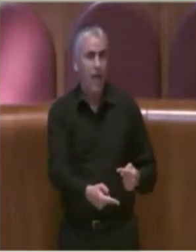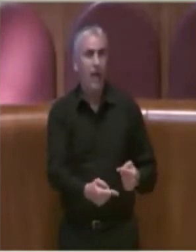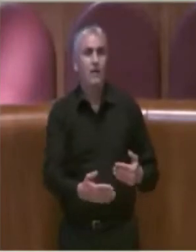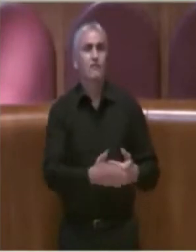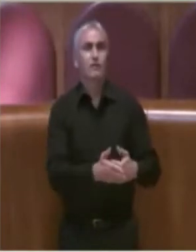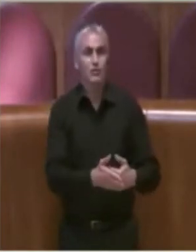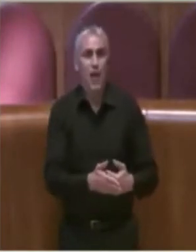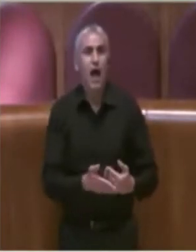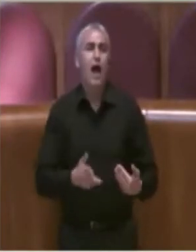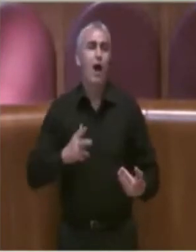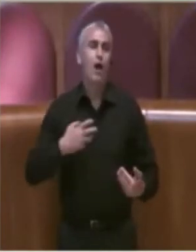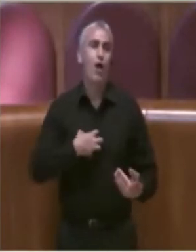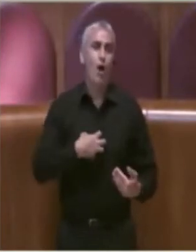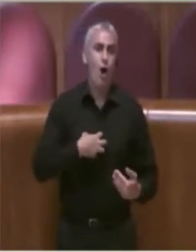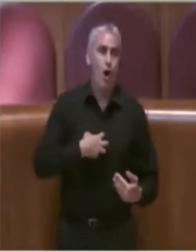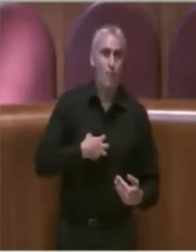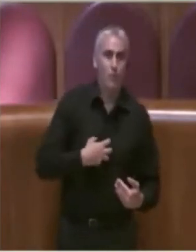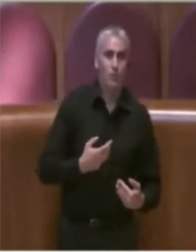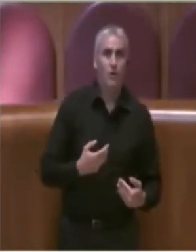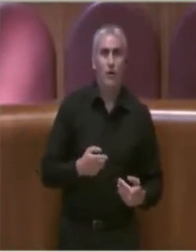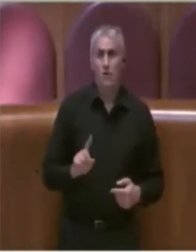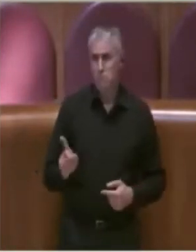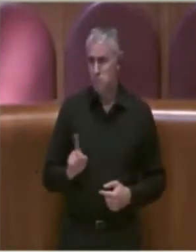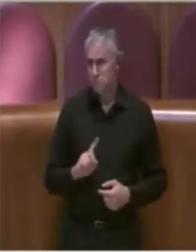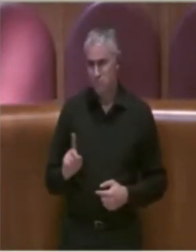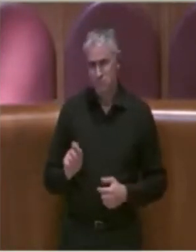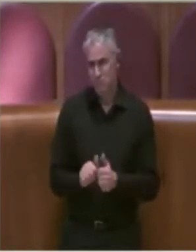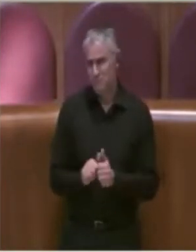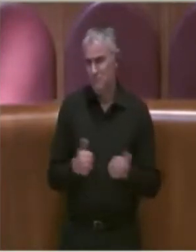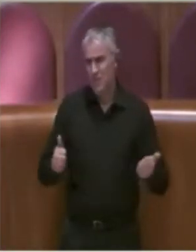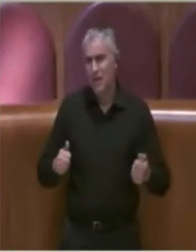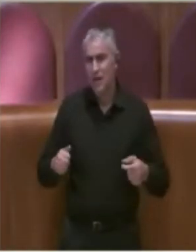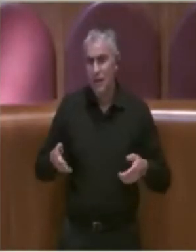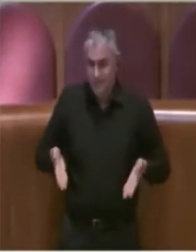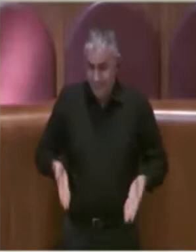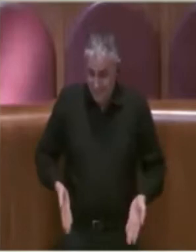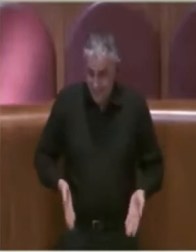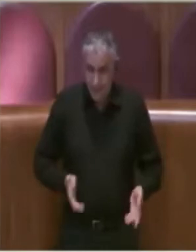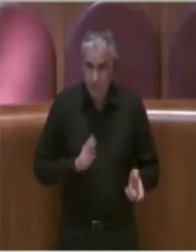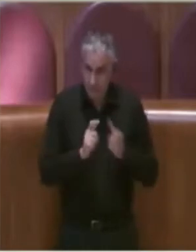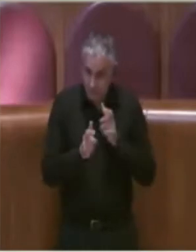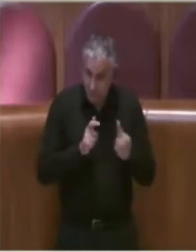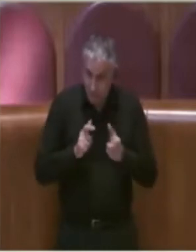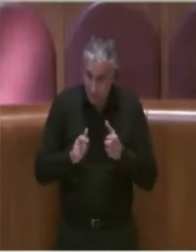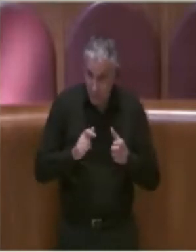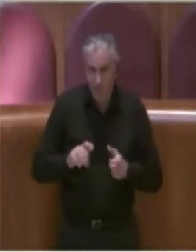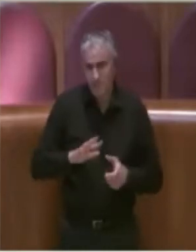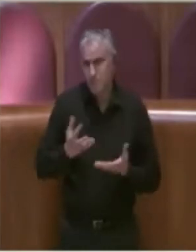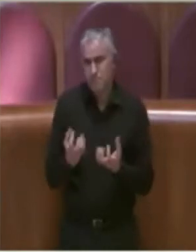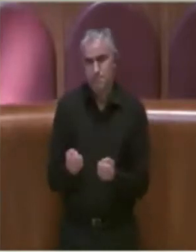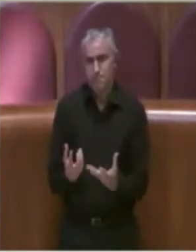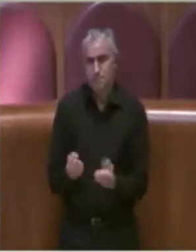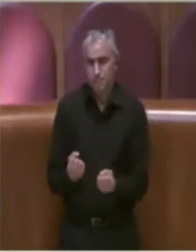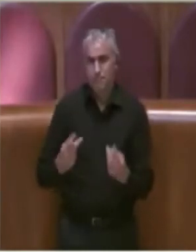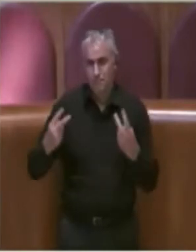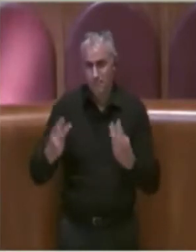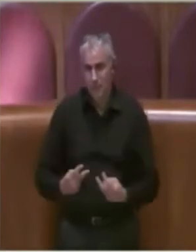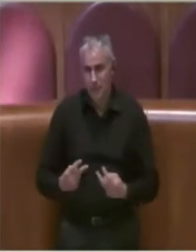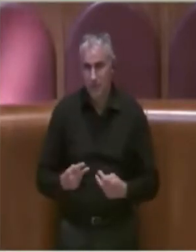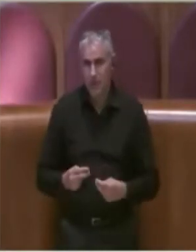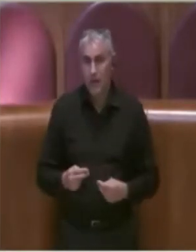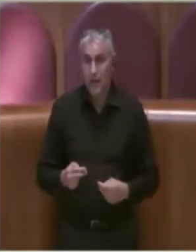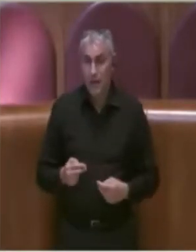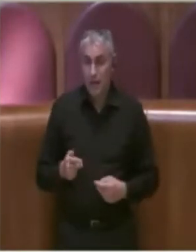proposta di mero indirizzo oggi noi qui stiamo parlando di qualcosa di concreto senza il